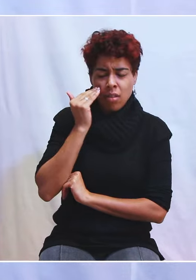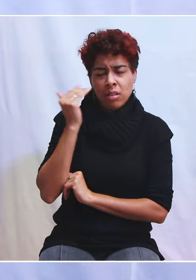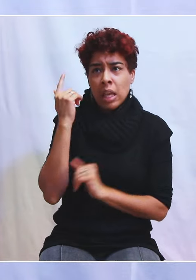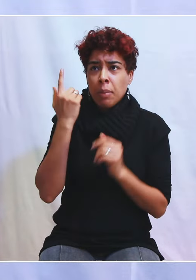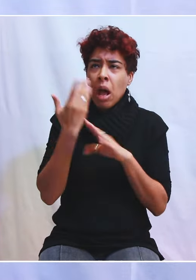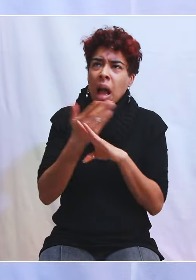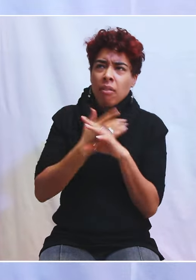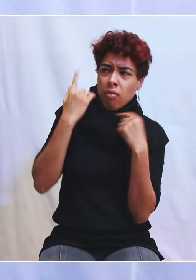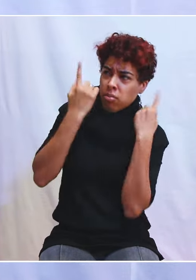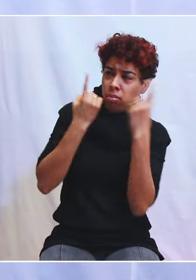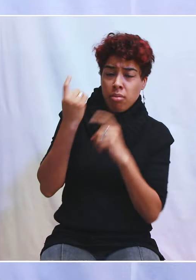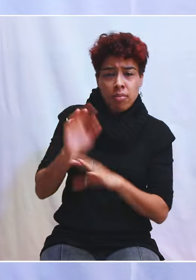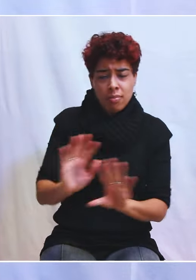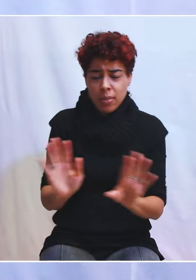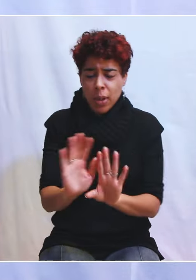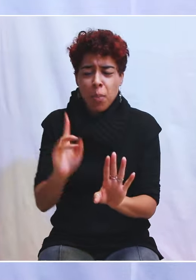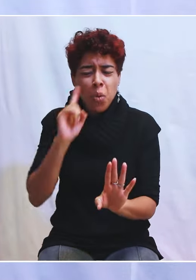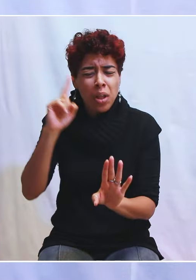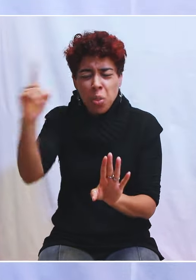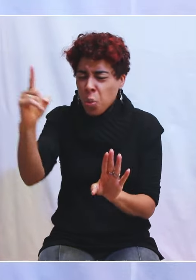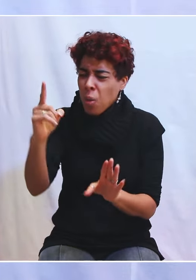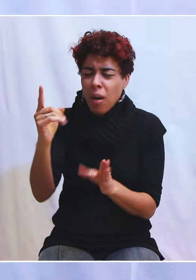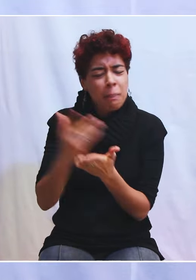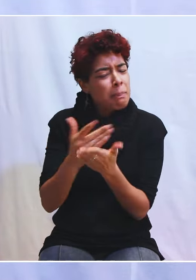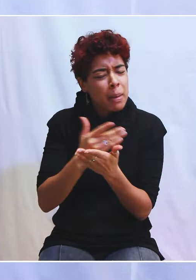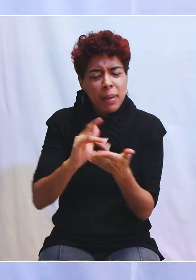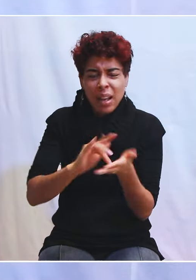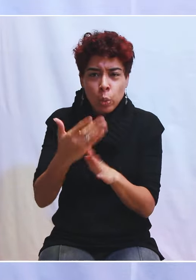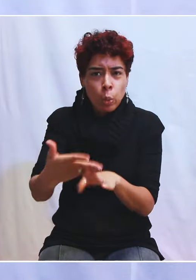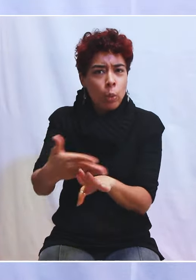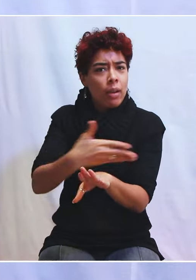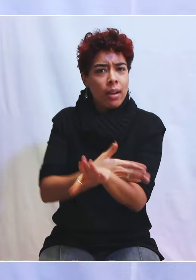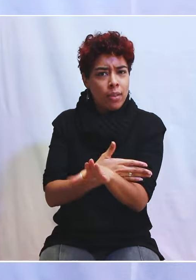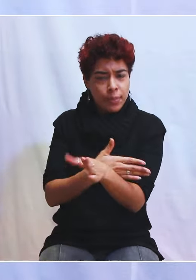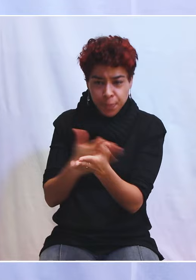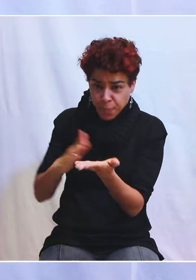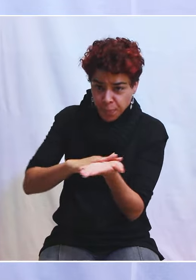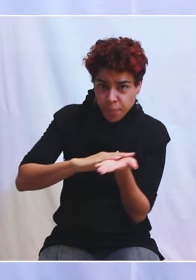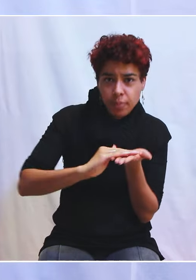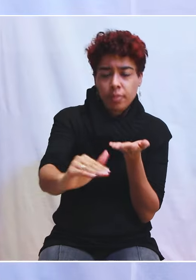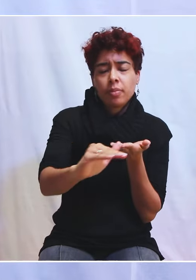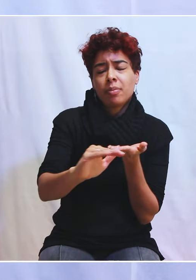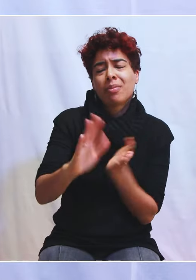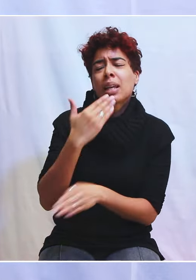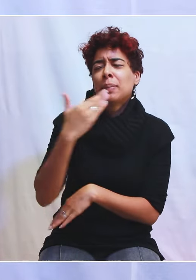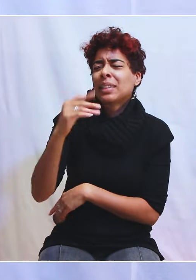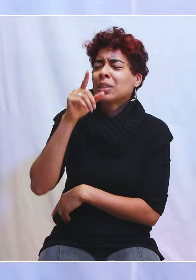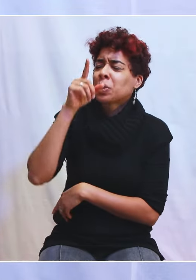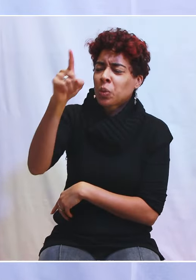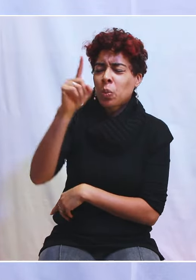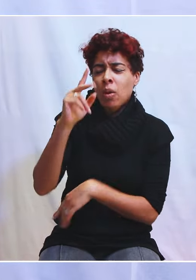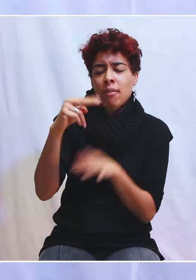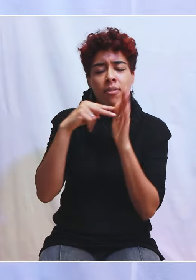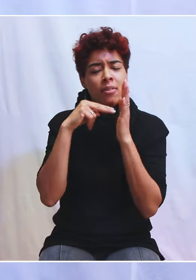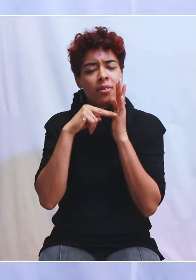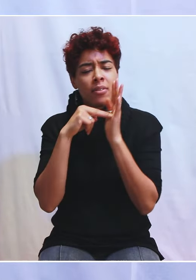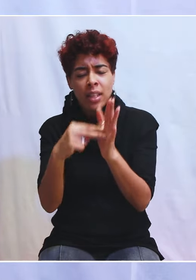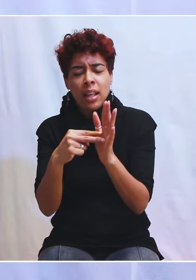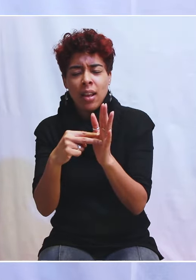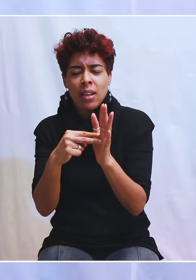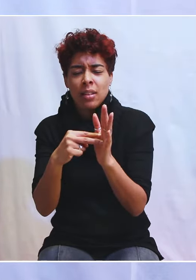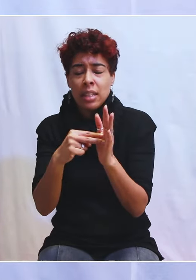calcul, parce que toi, tu as déjà aplani le chemin, Seigneur. Merci, notre Dieu, parce que tu es fidèle et tu ouvres des portes